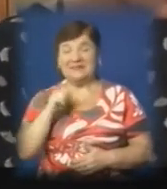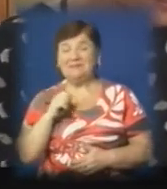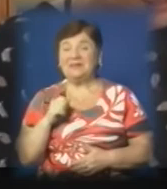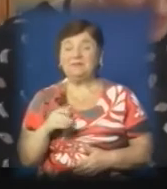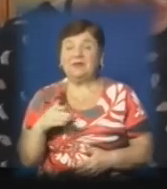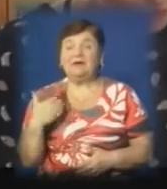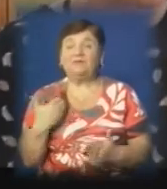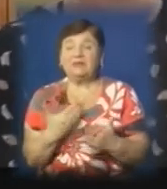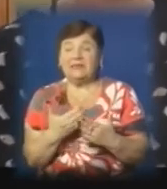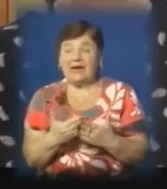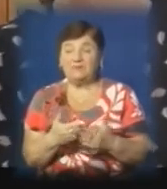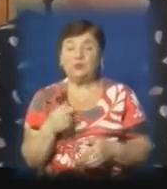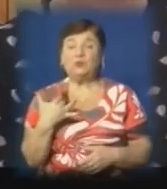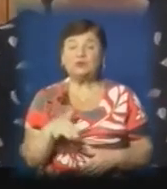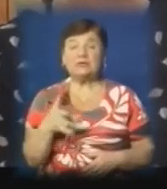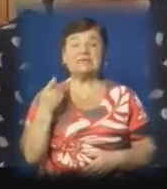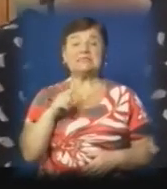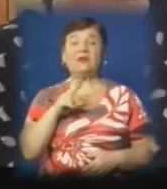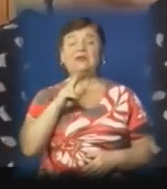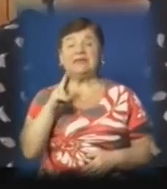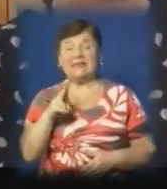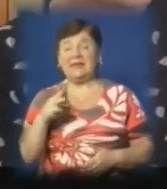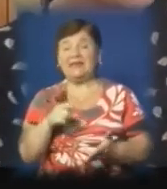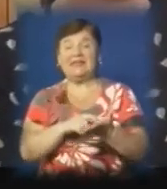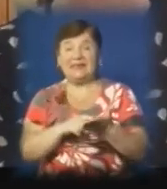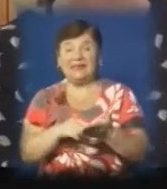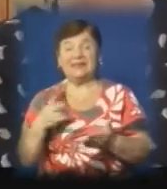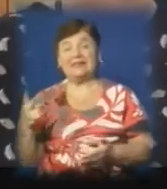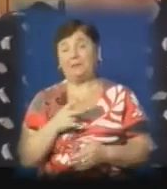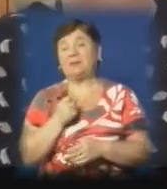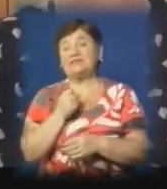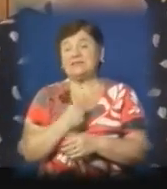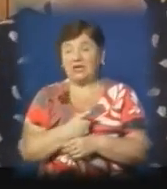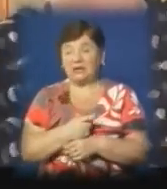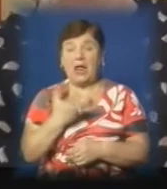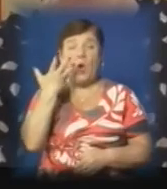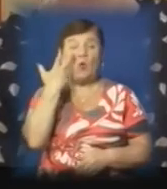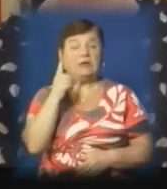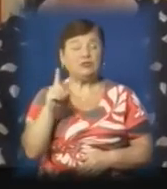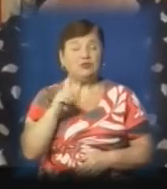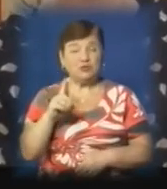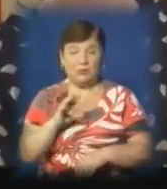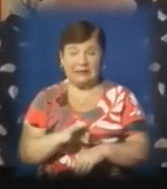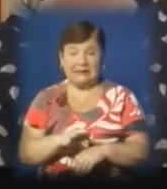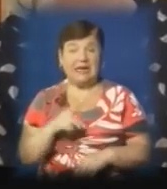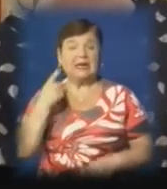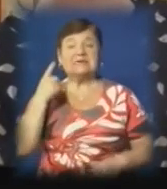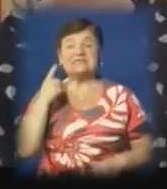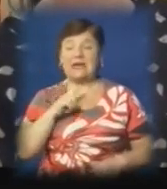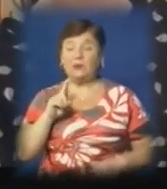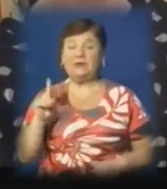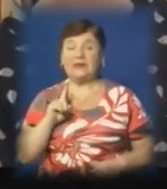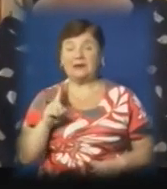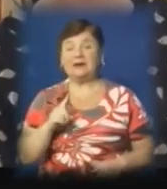Вони вже навіть, навіть вони вже знають, які препарати треба призначати, коли у них щось болить. Вони вже знають, що як